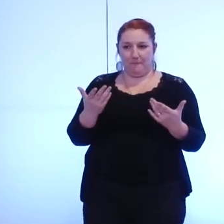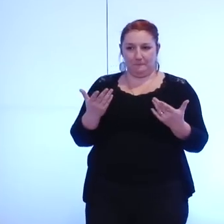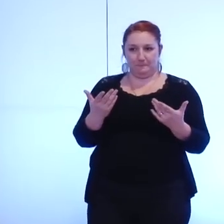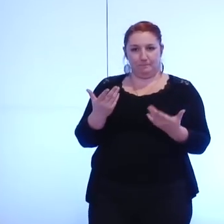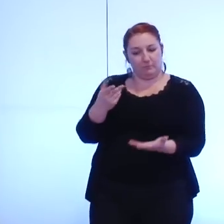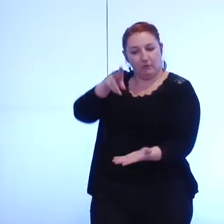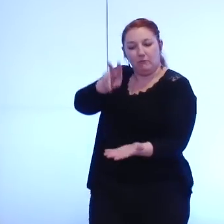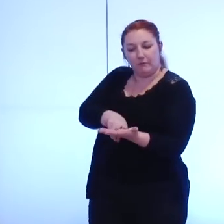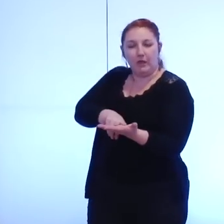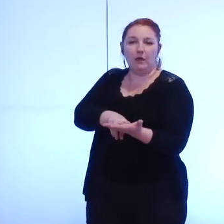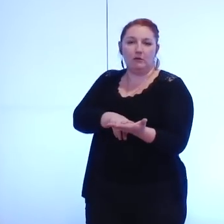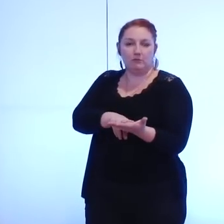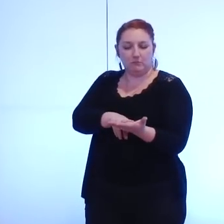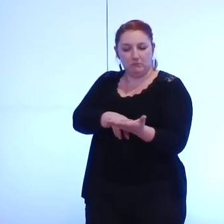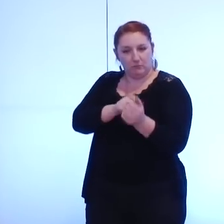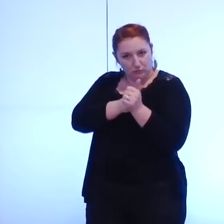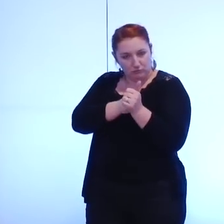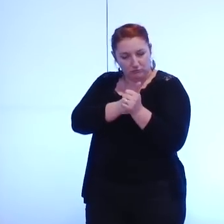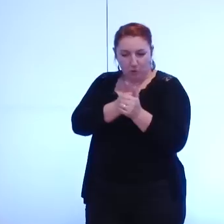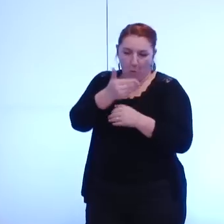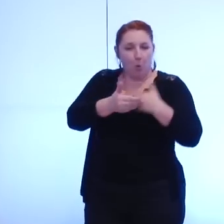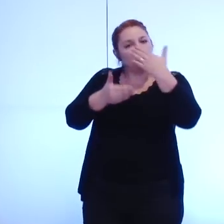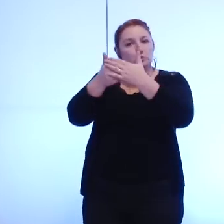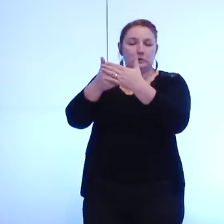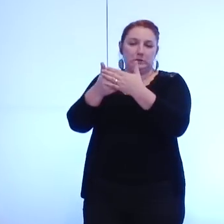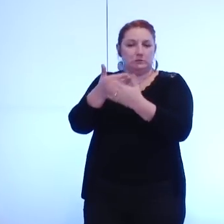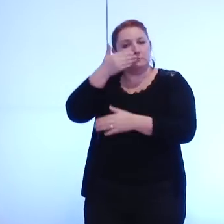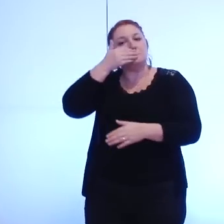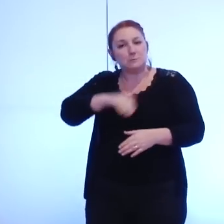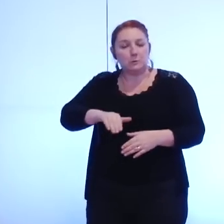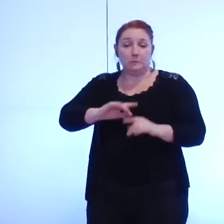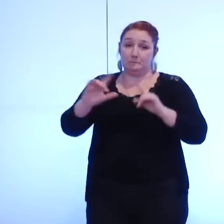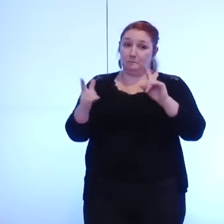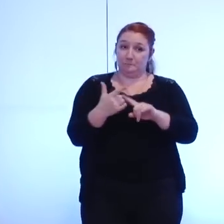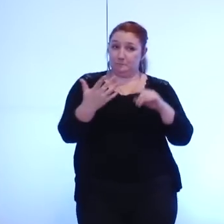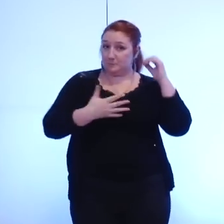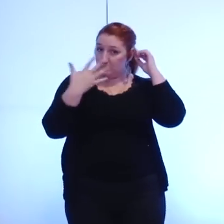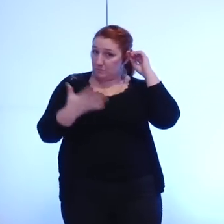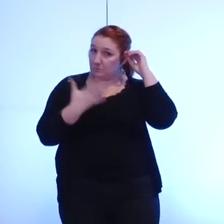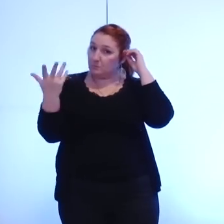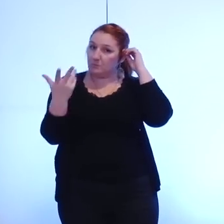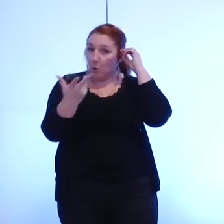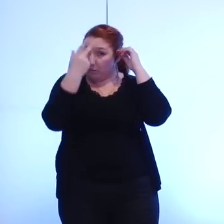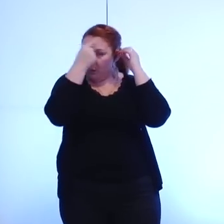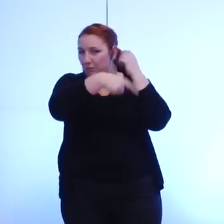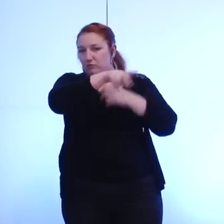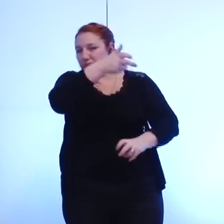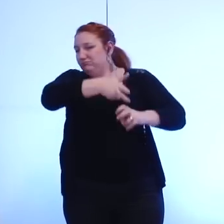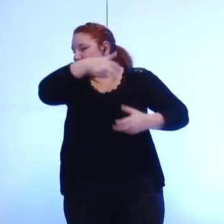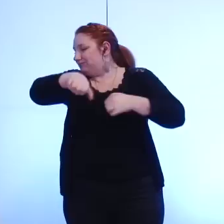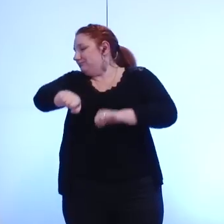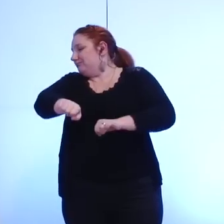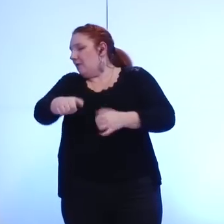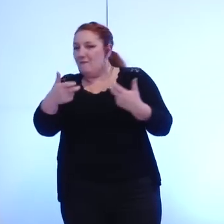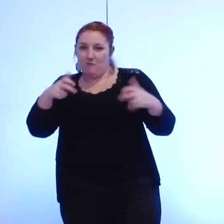la vérité et d'autres ça a un deuxième avantage mais on a bien compris que c'était vous ne vouliez surtout pas c'était